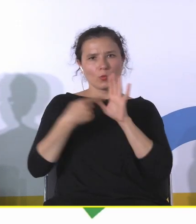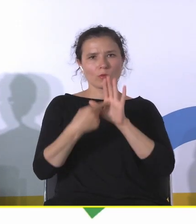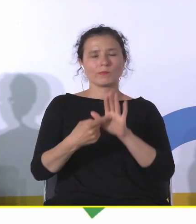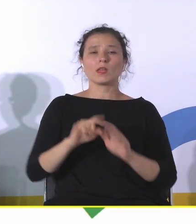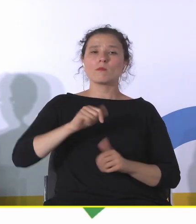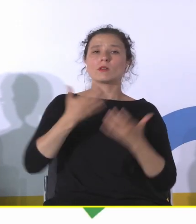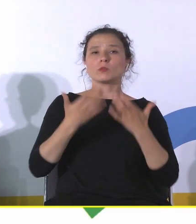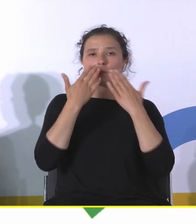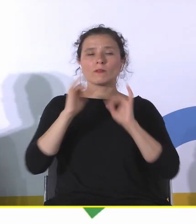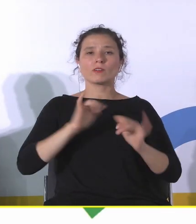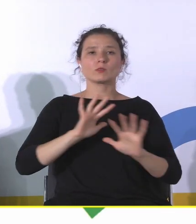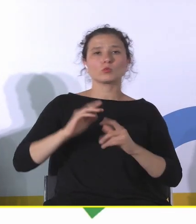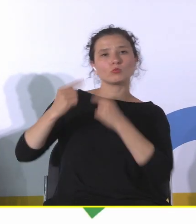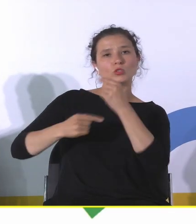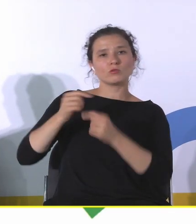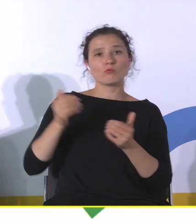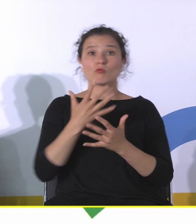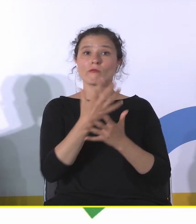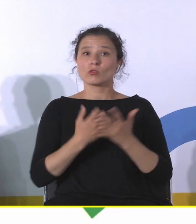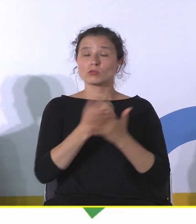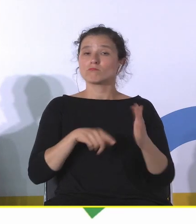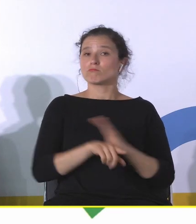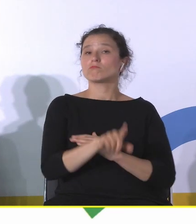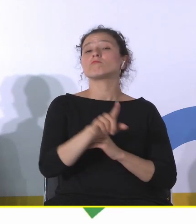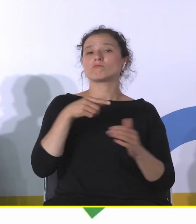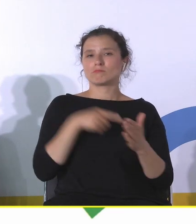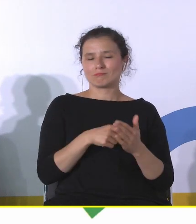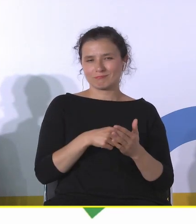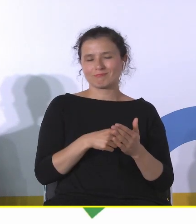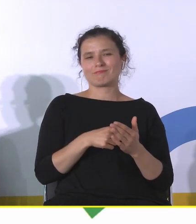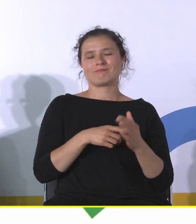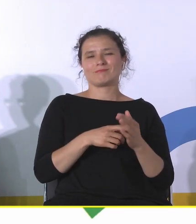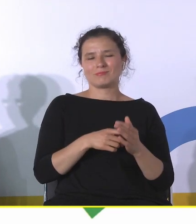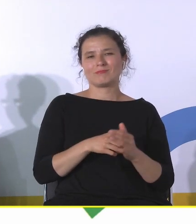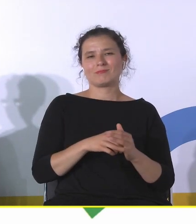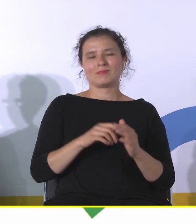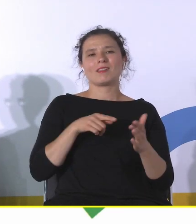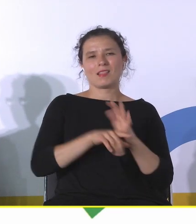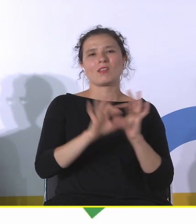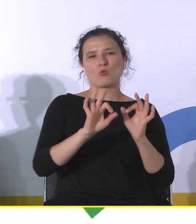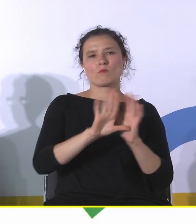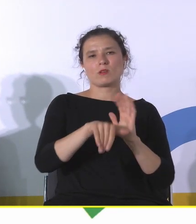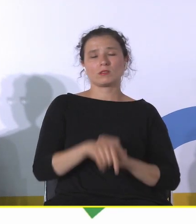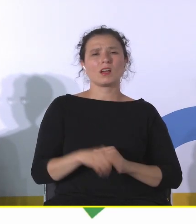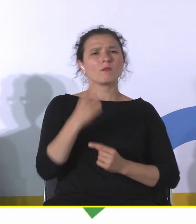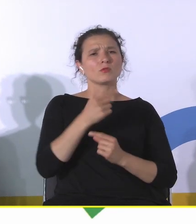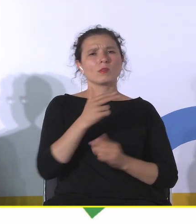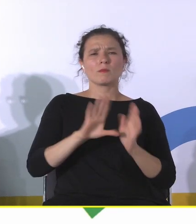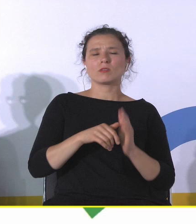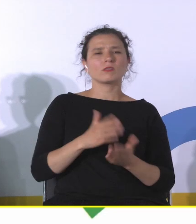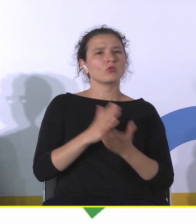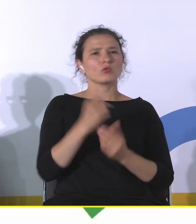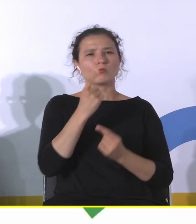można tak naprawdę wykorzystać dla dobra miasta. Ale myśląc o mieście, nie myśleliśmy tylko o jego marketingu, nie myśleliśmy tylko o